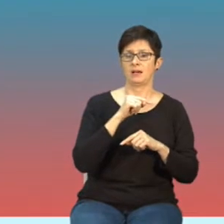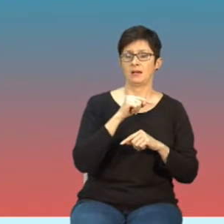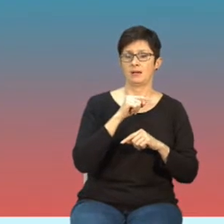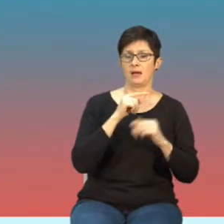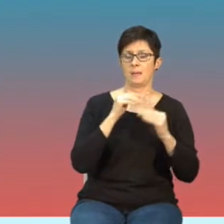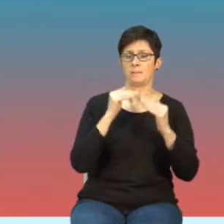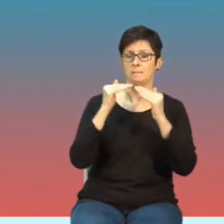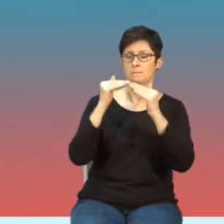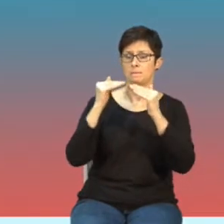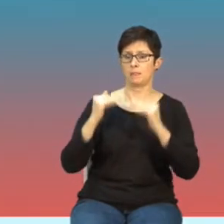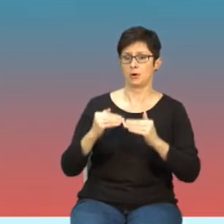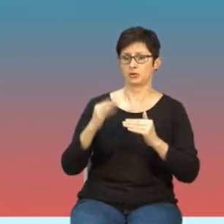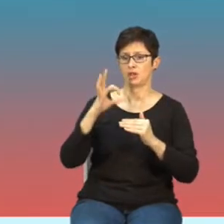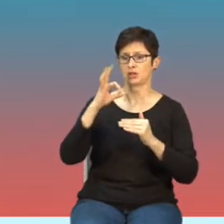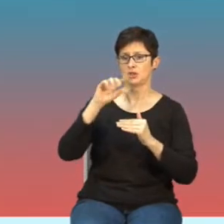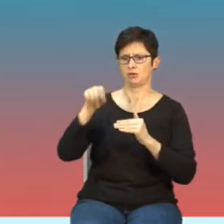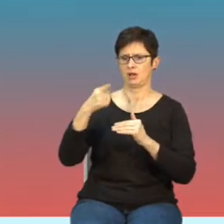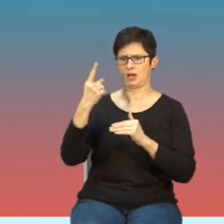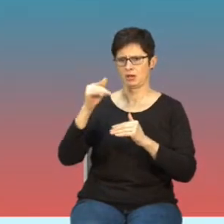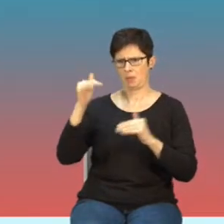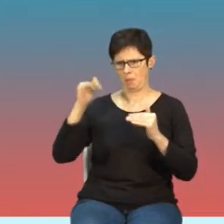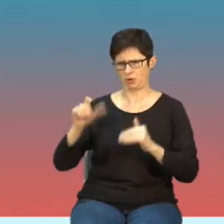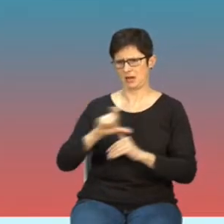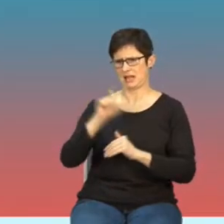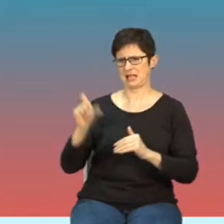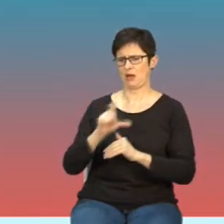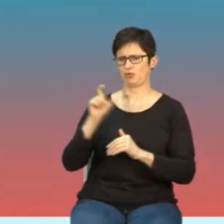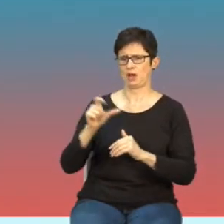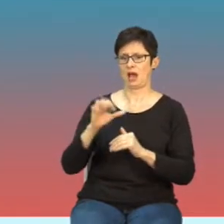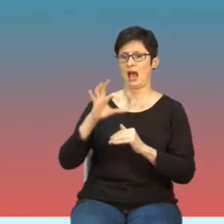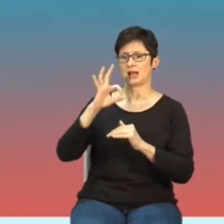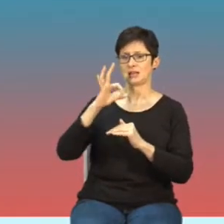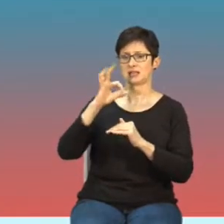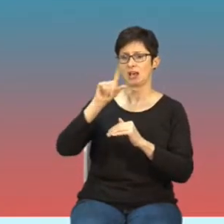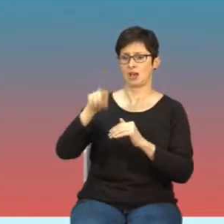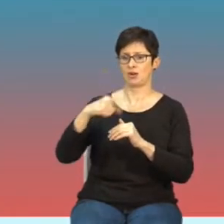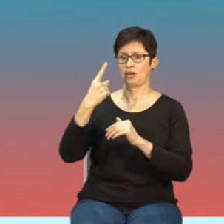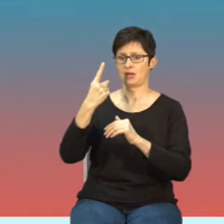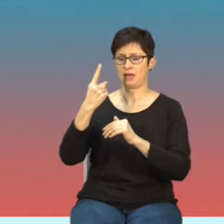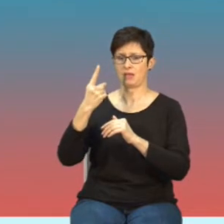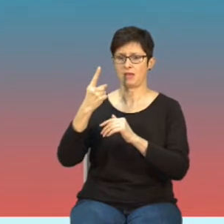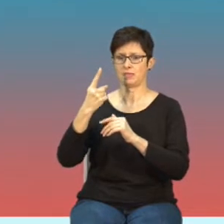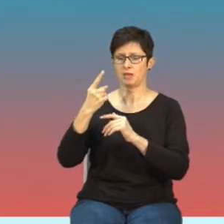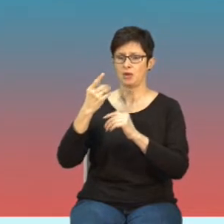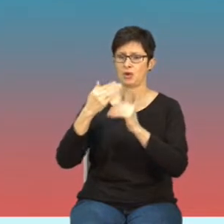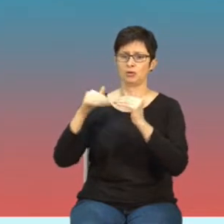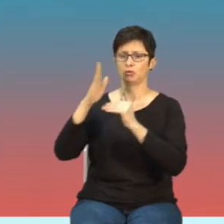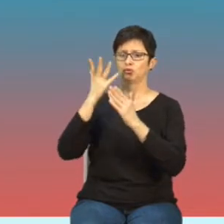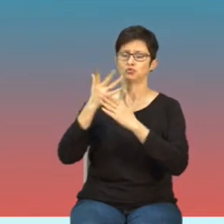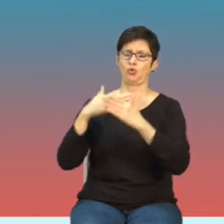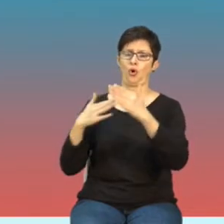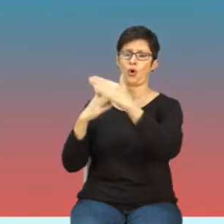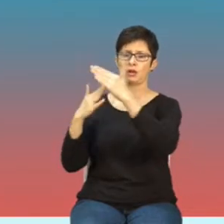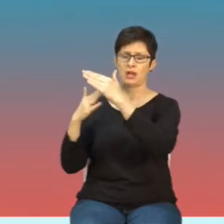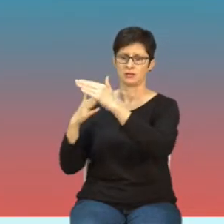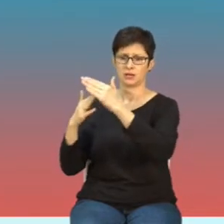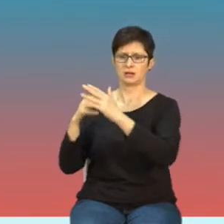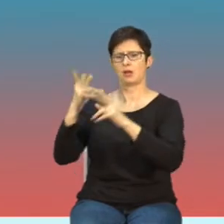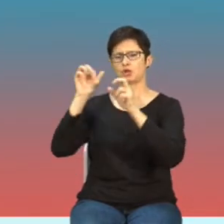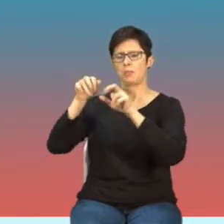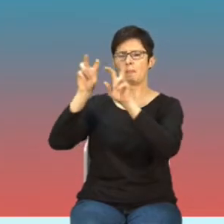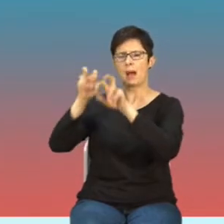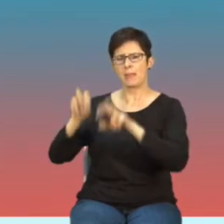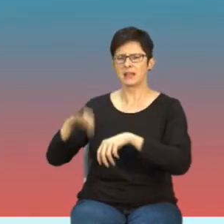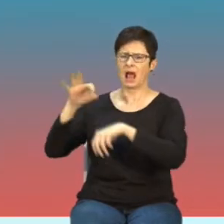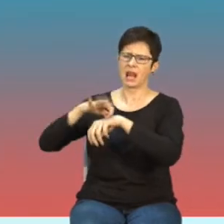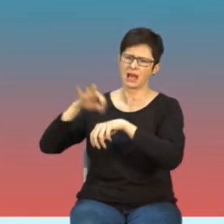poniżej 0,1 Wt można przebywać cały czas, powyżej 0,1 Wt na metr kwadrat są już pewne ograniczenia, badania lekarskie i tak